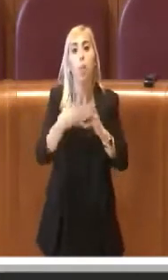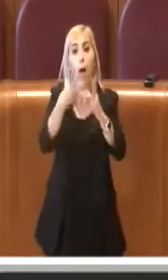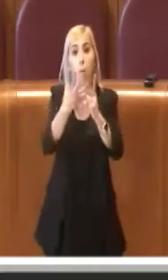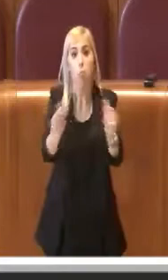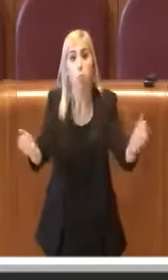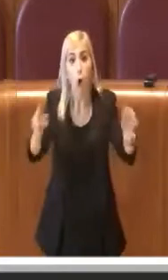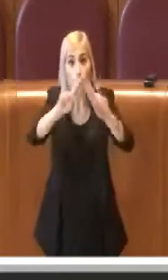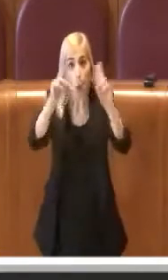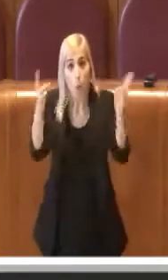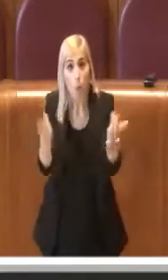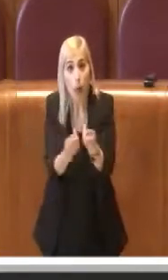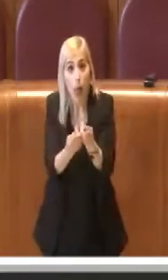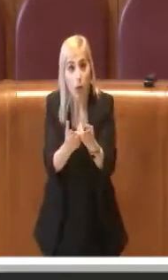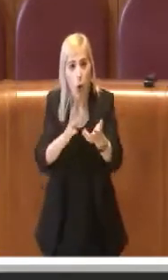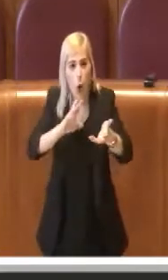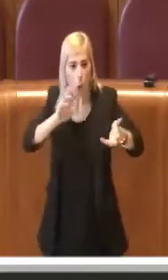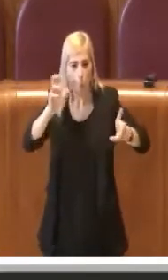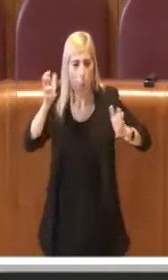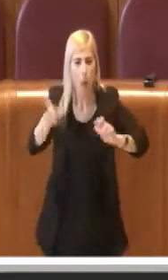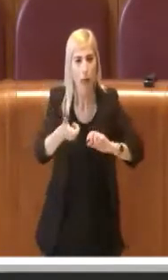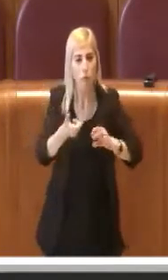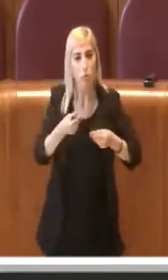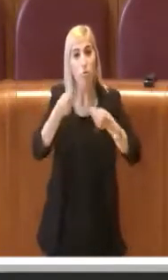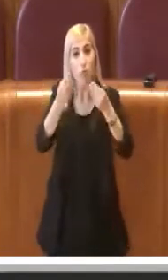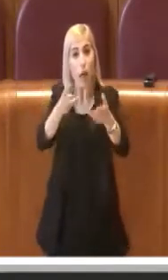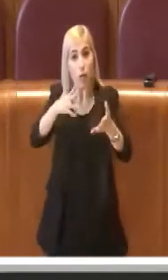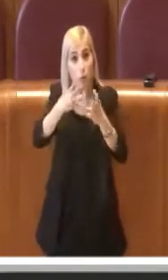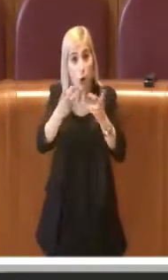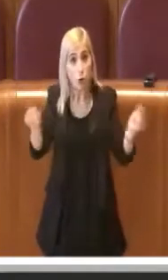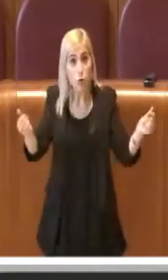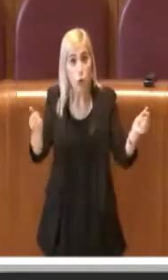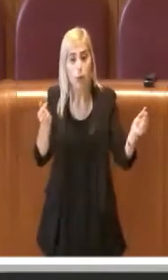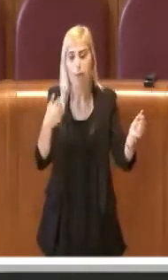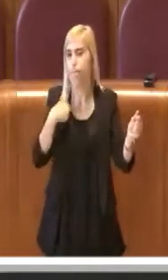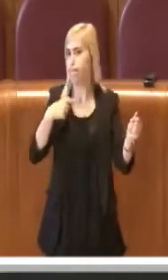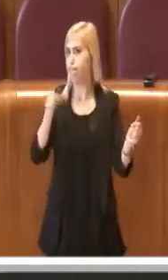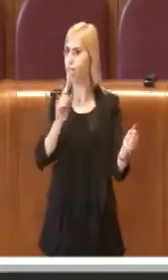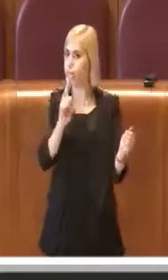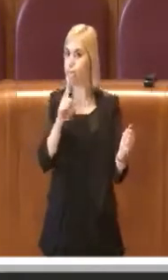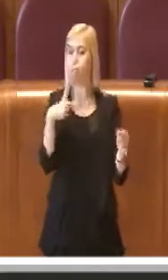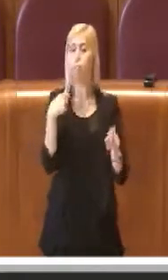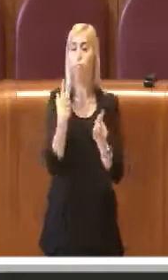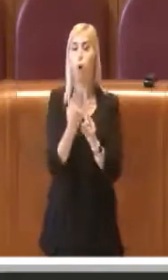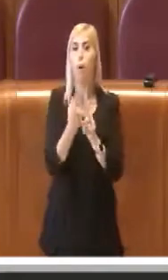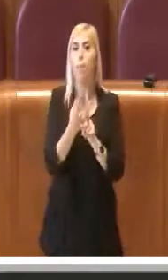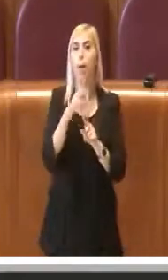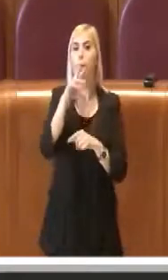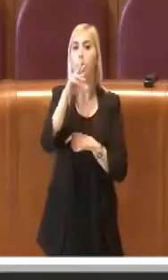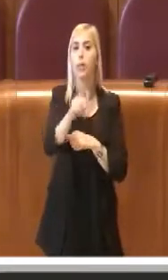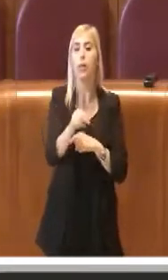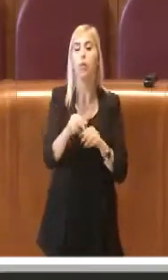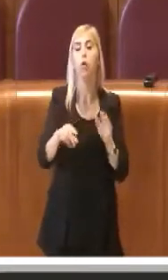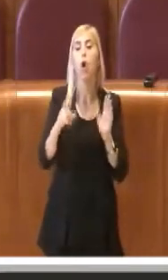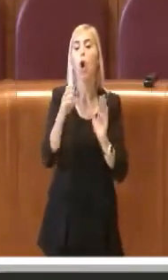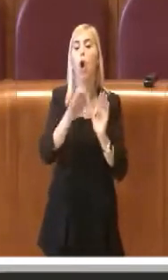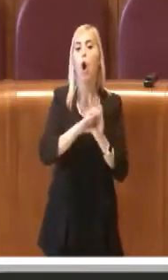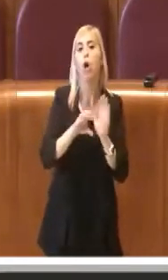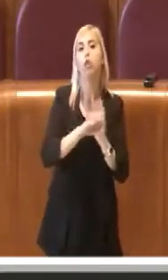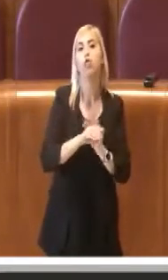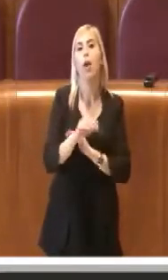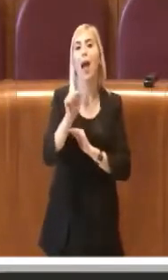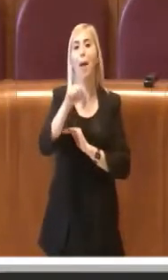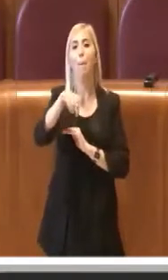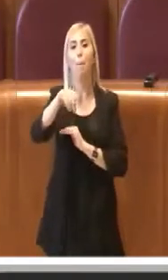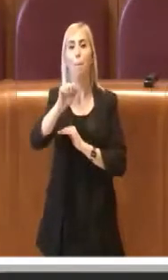complessività. Abbiamo detto che bisogna regolamentare in base al codice degli appatti. Il codice degli appatti